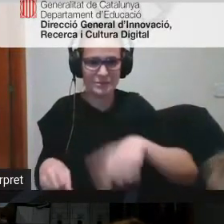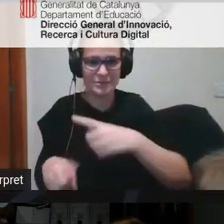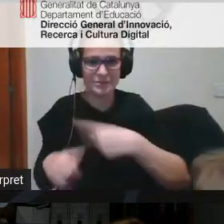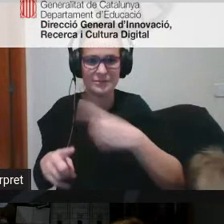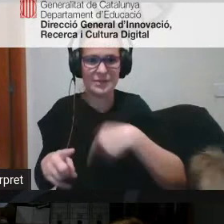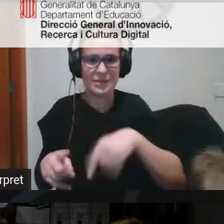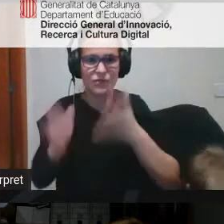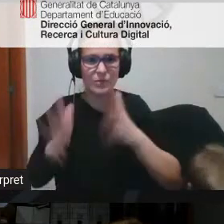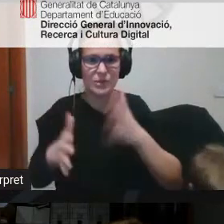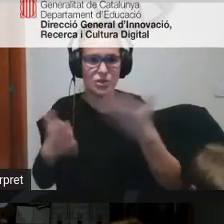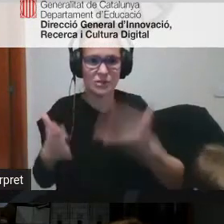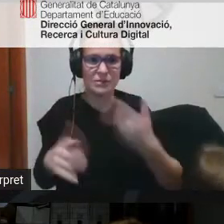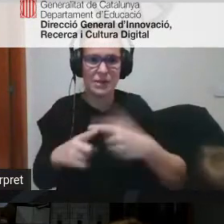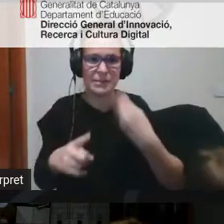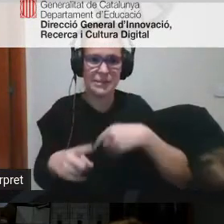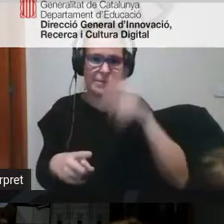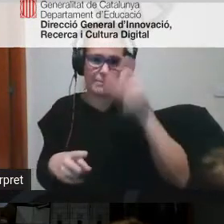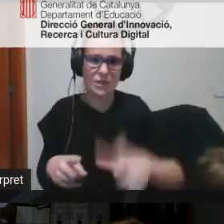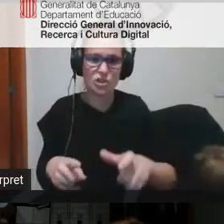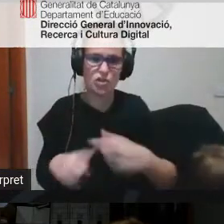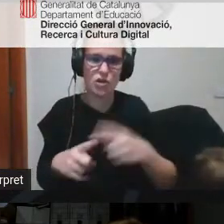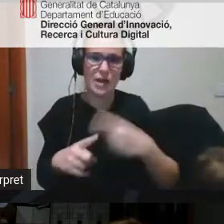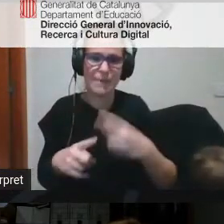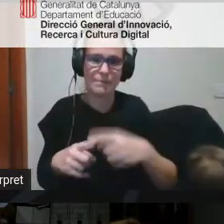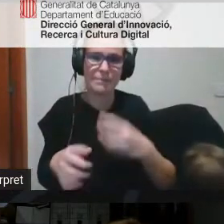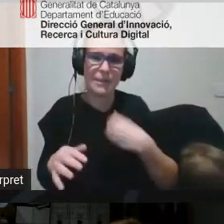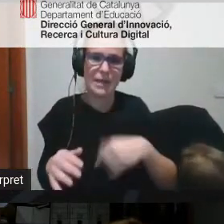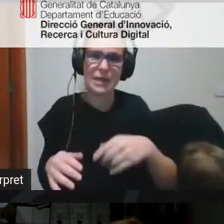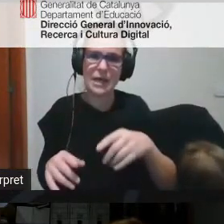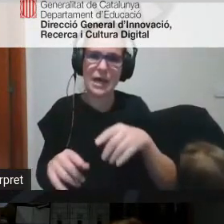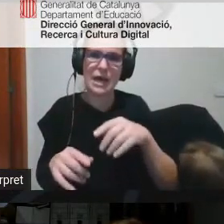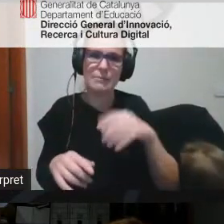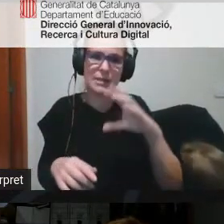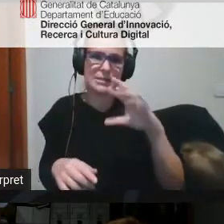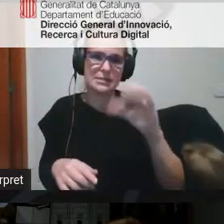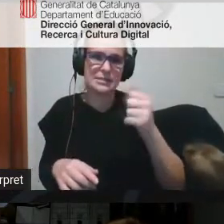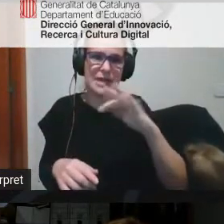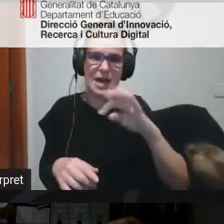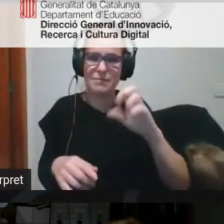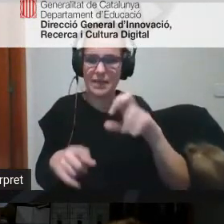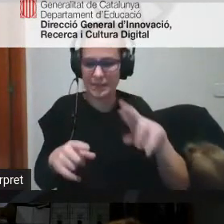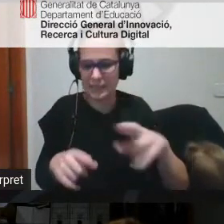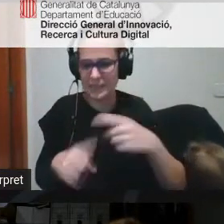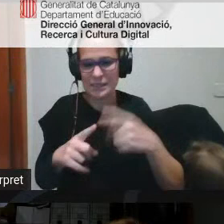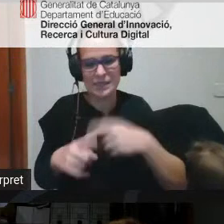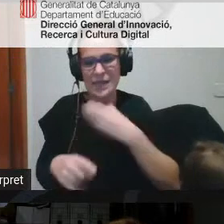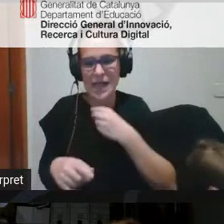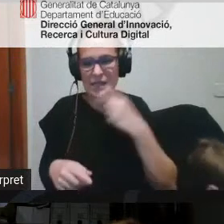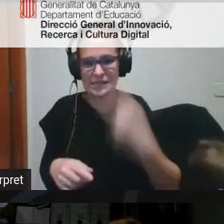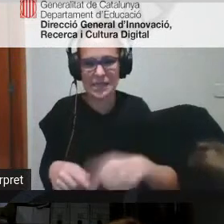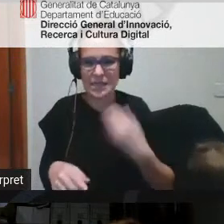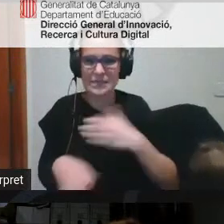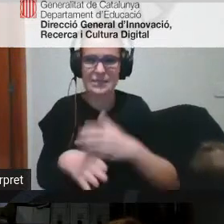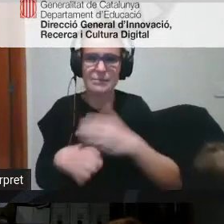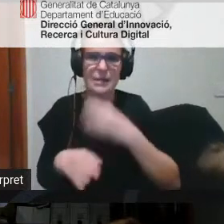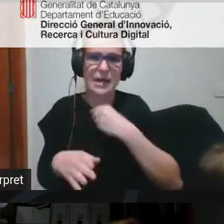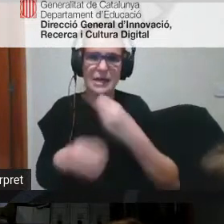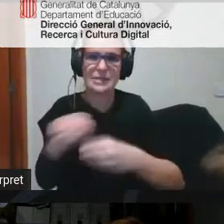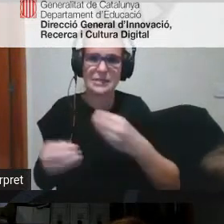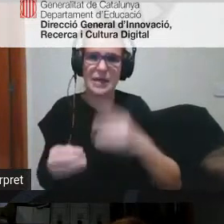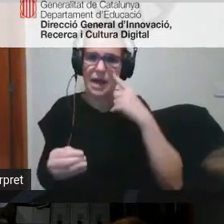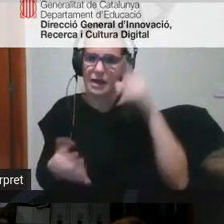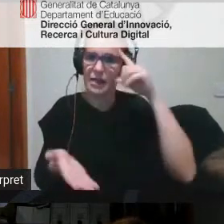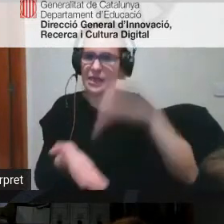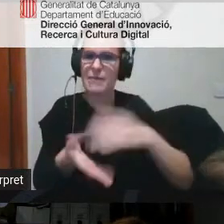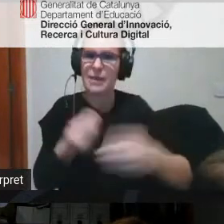formacions amb la mateixa persona que és el Frag Sabater i la veritat que tenies ganes d'anar sempre et donaven ganes d'anar a veure què passava aquell